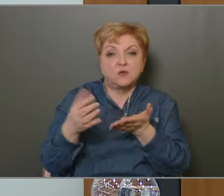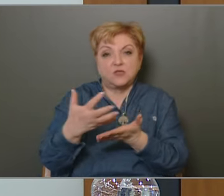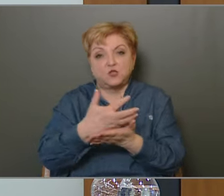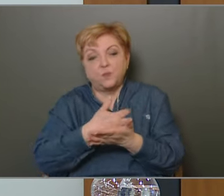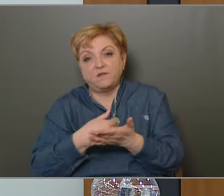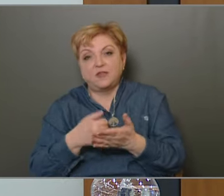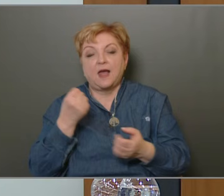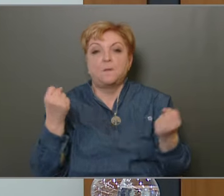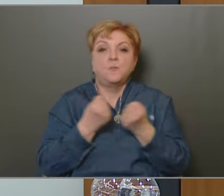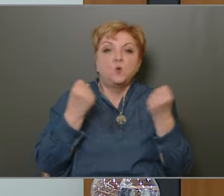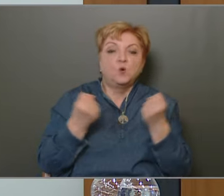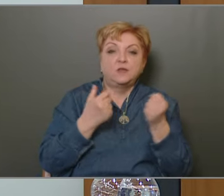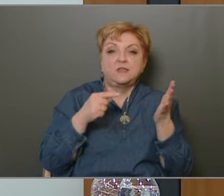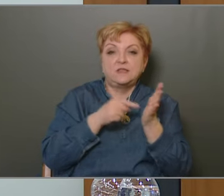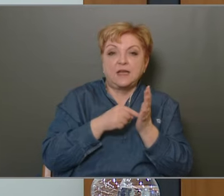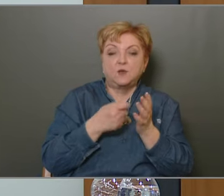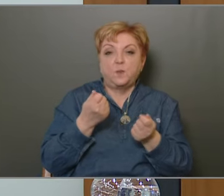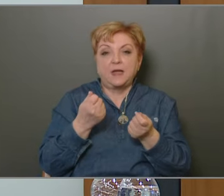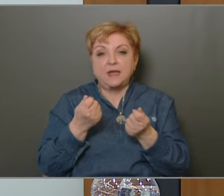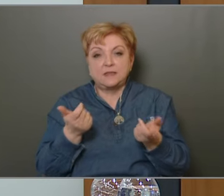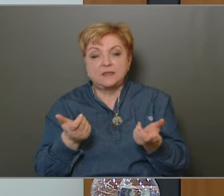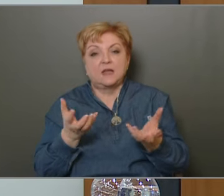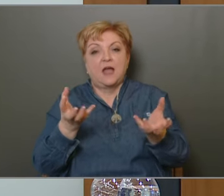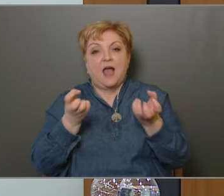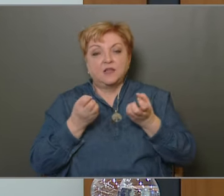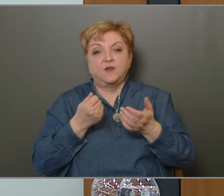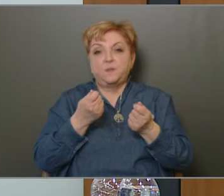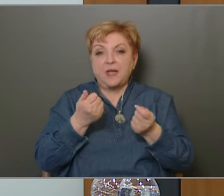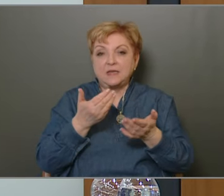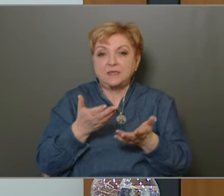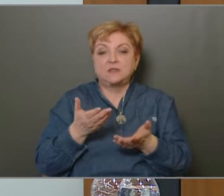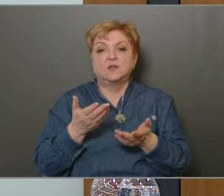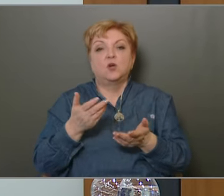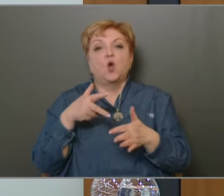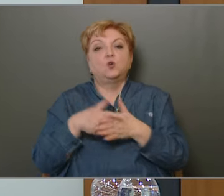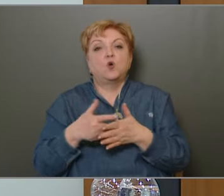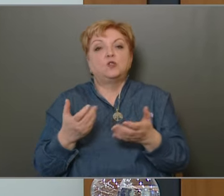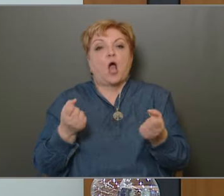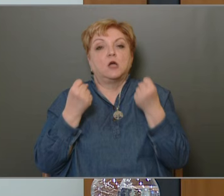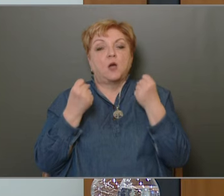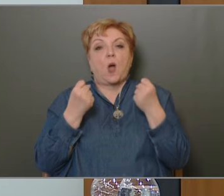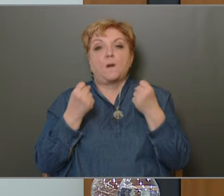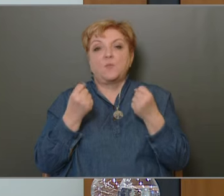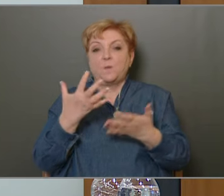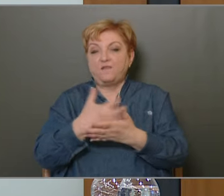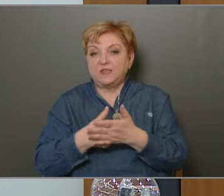bevételnél, a működési célű pénzeszköz, átvett pénzeszköznél, a közhatalmú bevételnél,